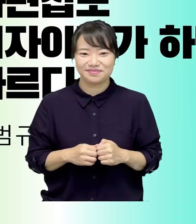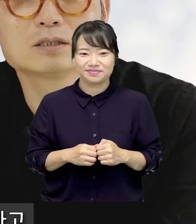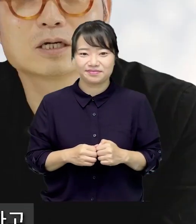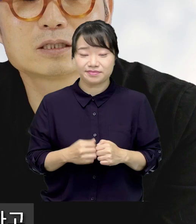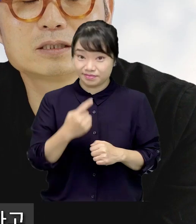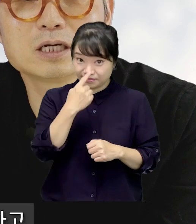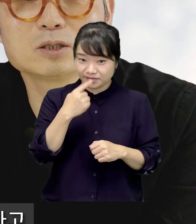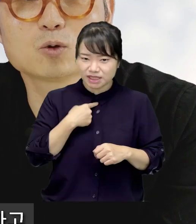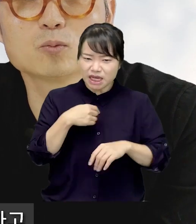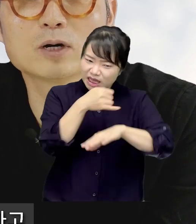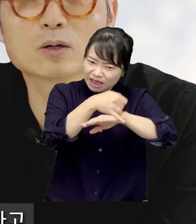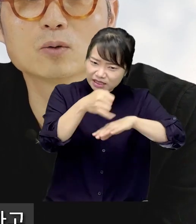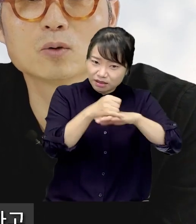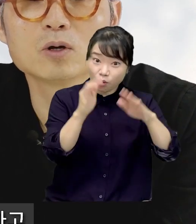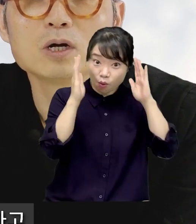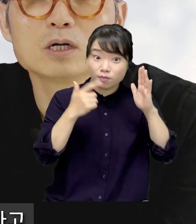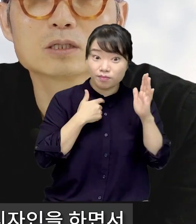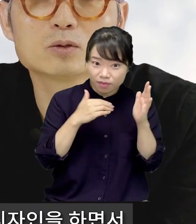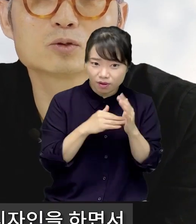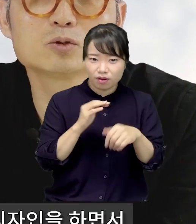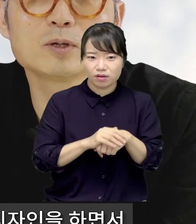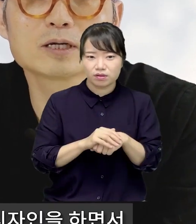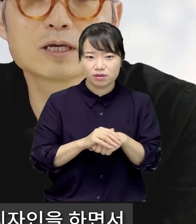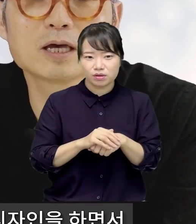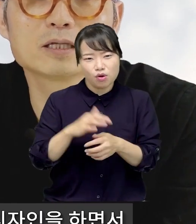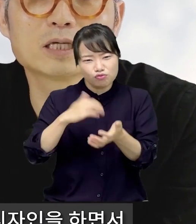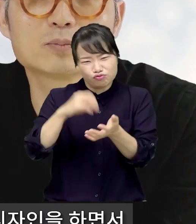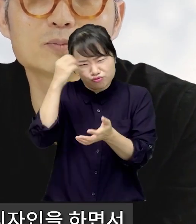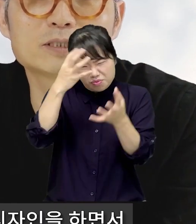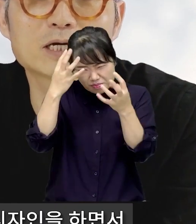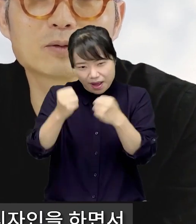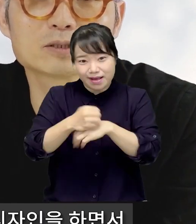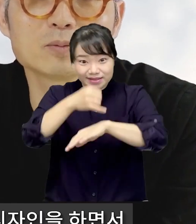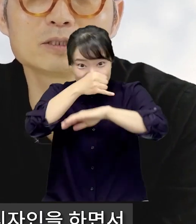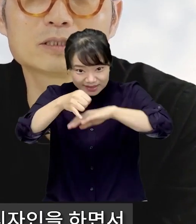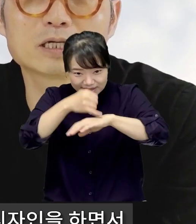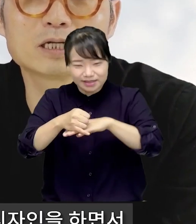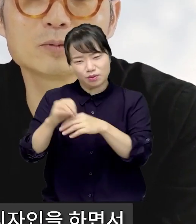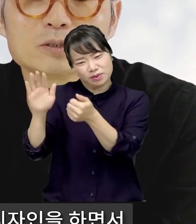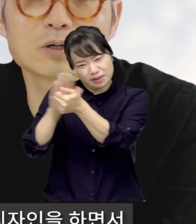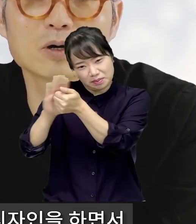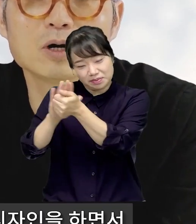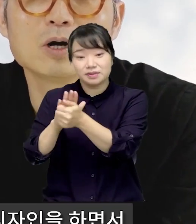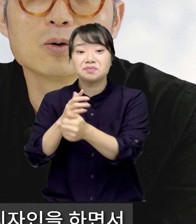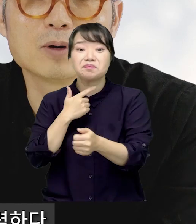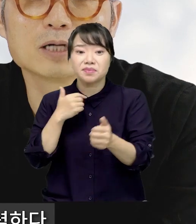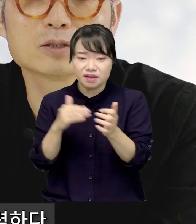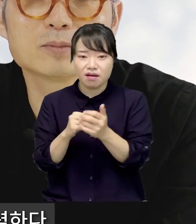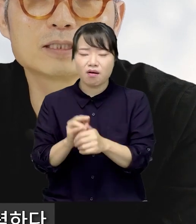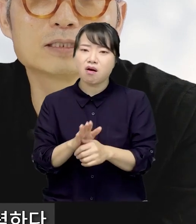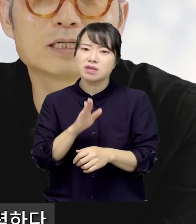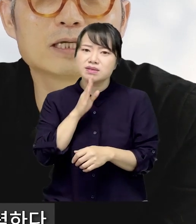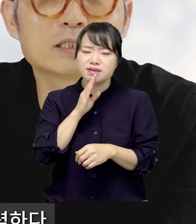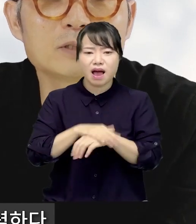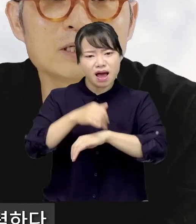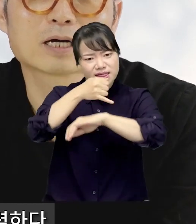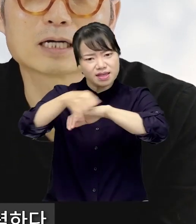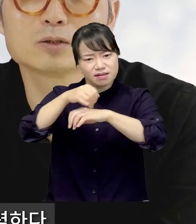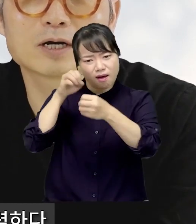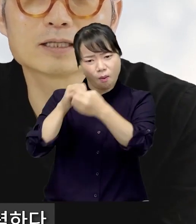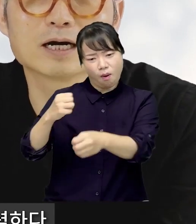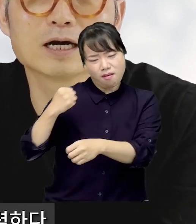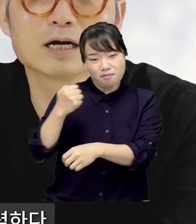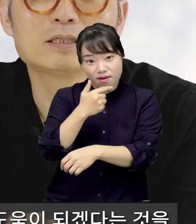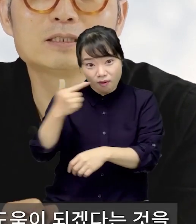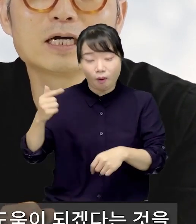제가 디자인을 공부하고 그리고 수백 개의 제품 디자인과 서비스 디자인을 하면서 와 정말 디자인의 힘이